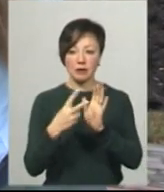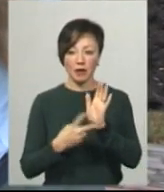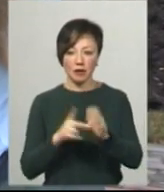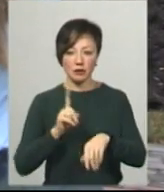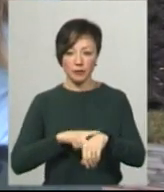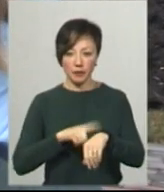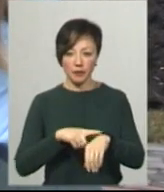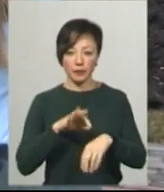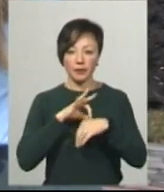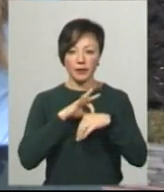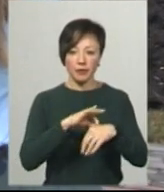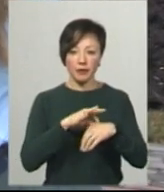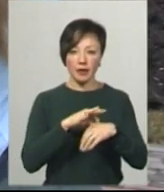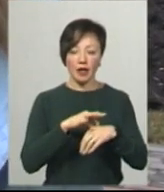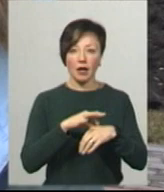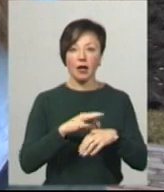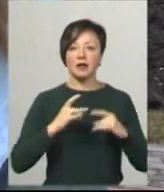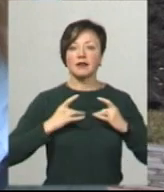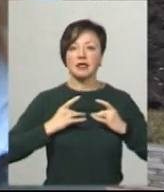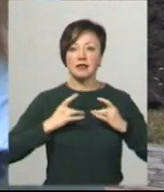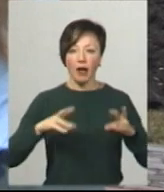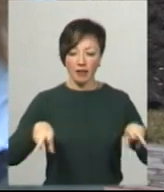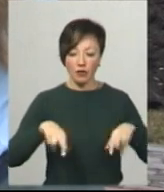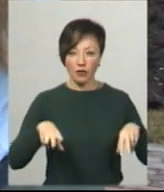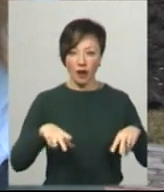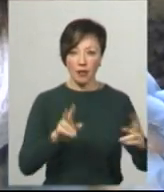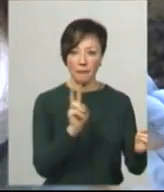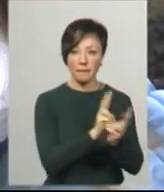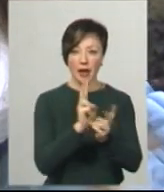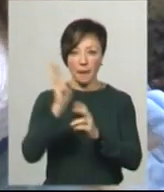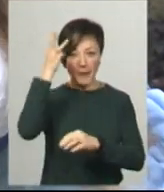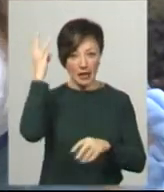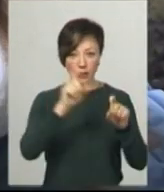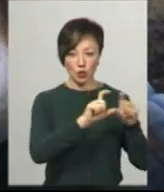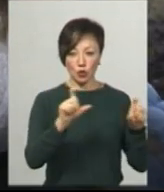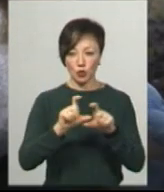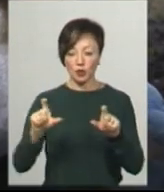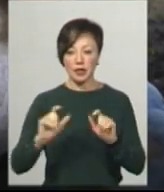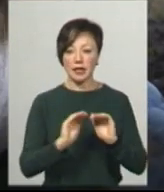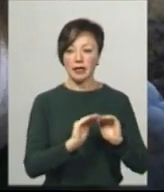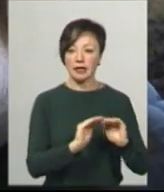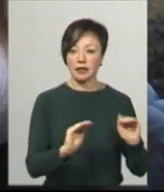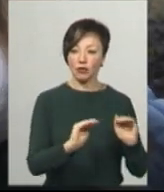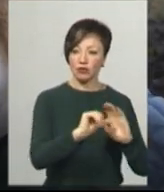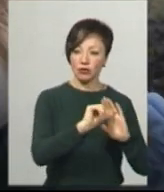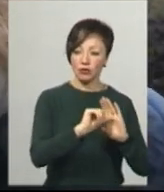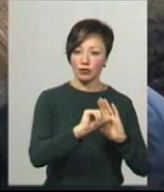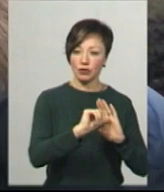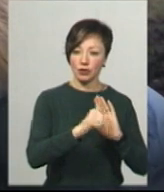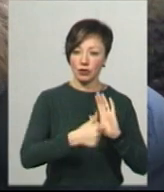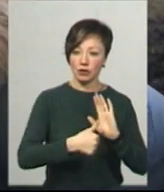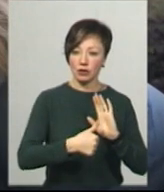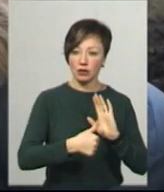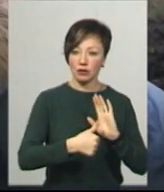проходити різдвяний танцювальний батл Хмельницьких студій. Діти віком від 16 до